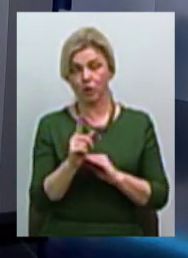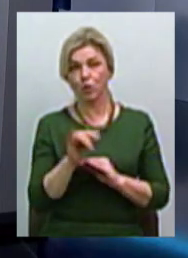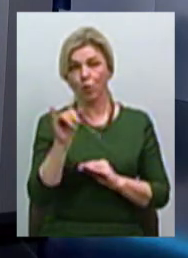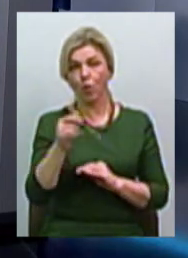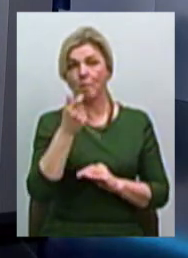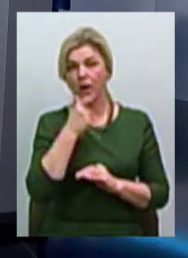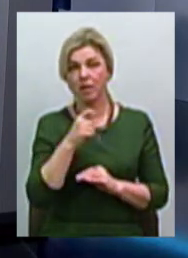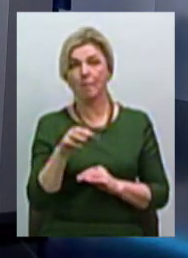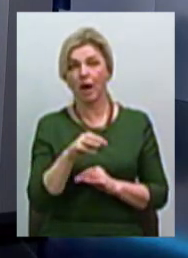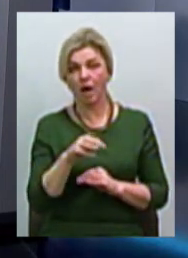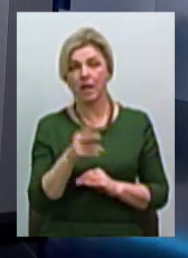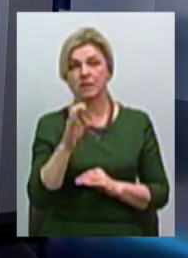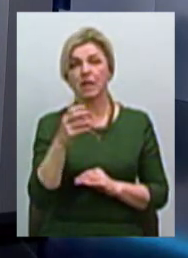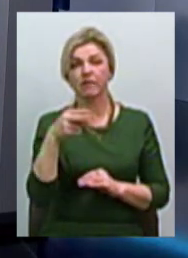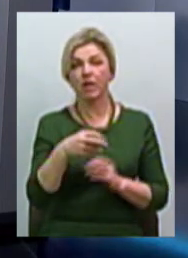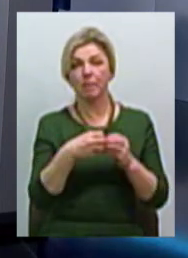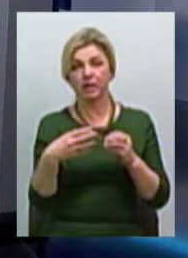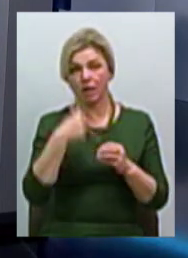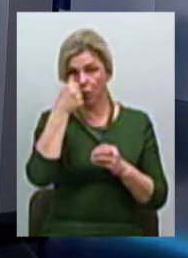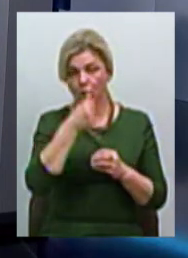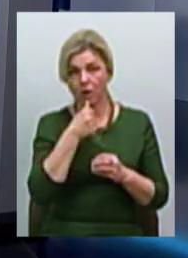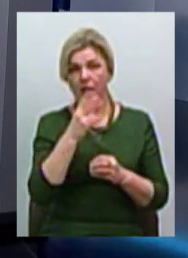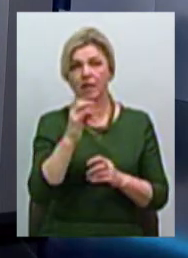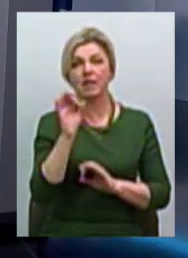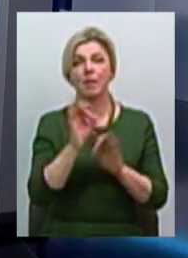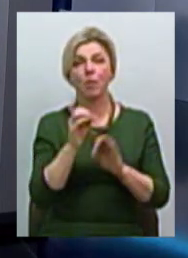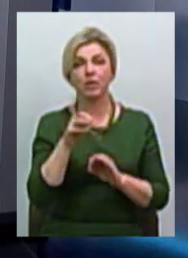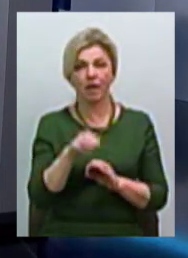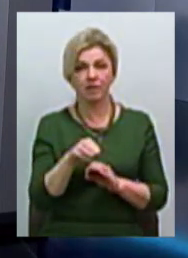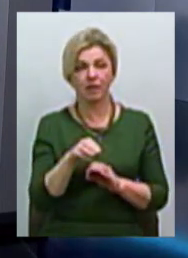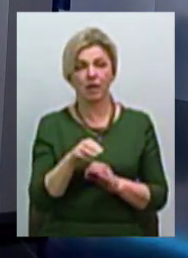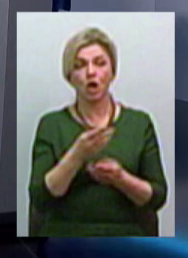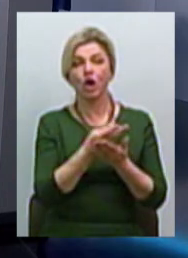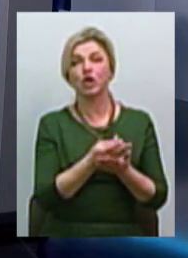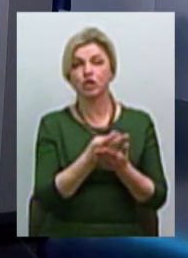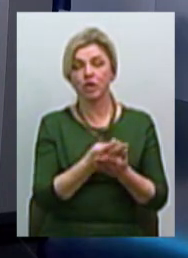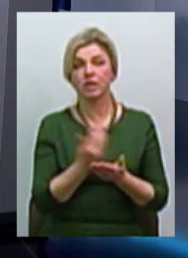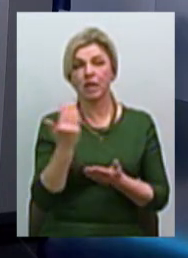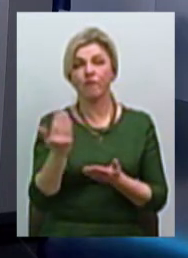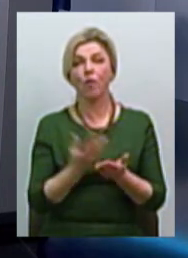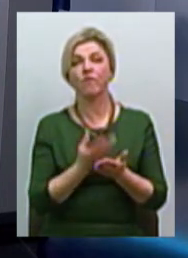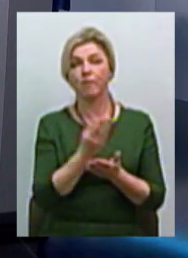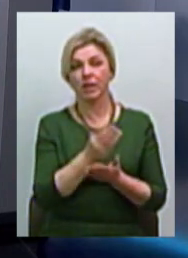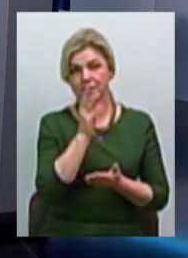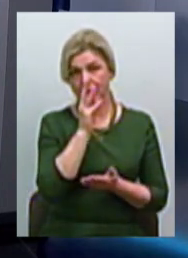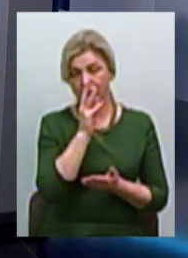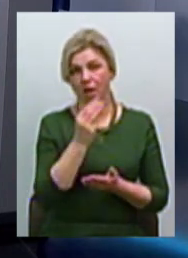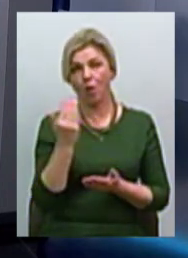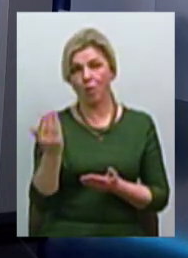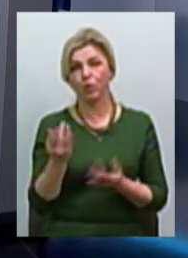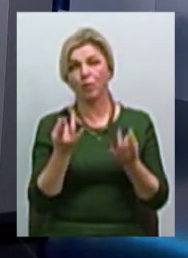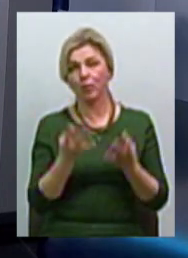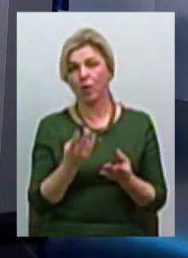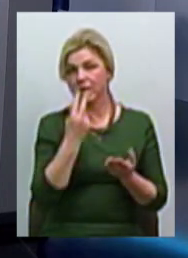пані Михайло з 2015 року на депонент лежить його виплата із заробітної плати, а він тоді просто